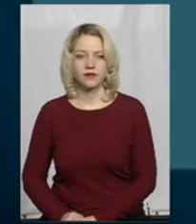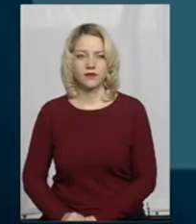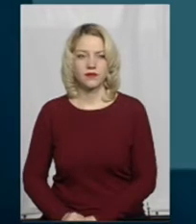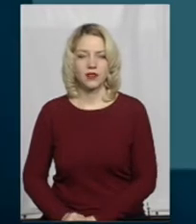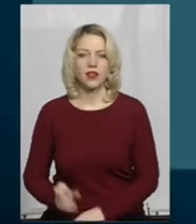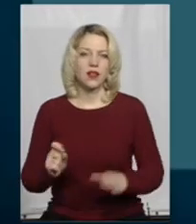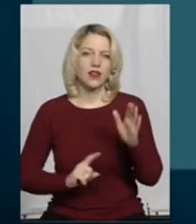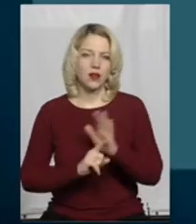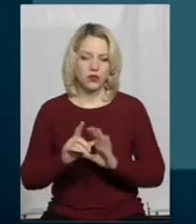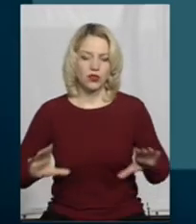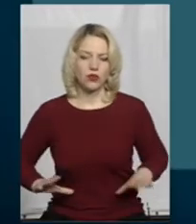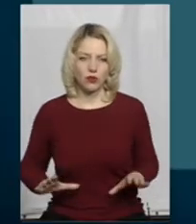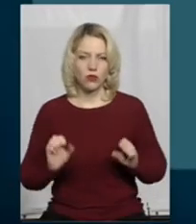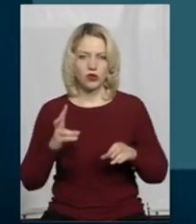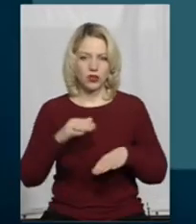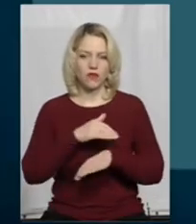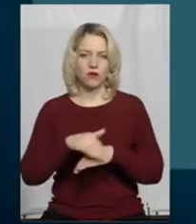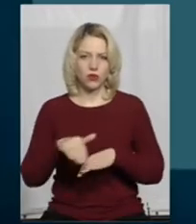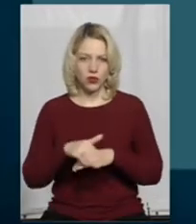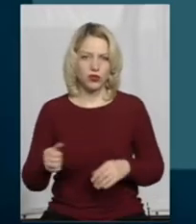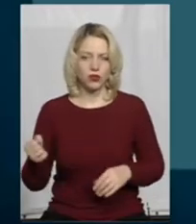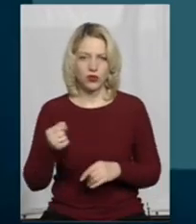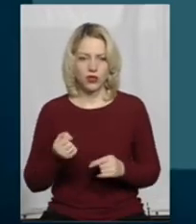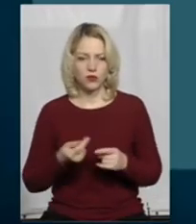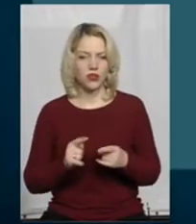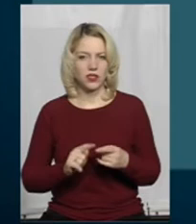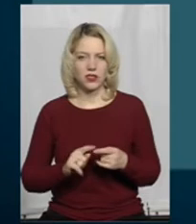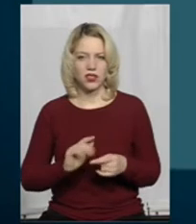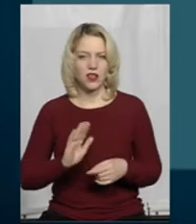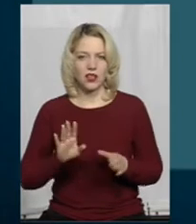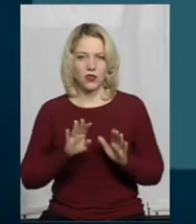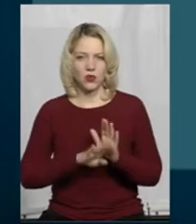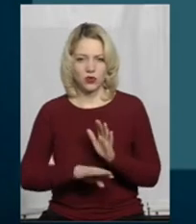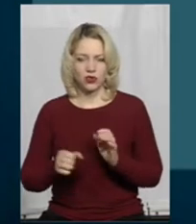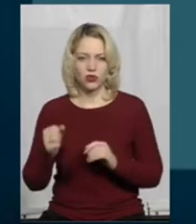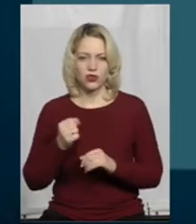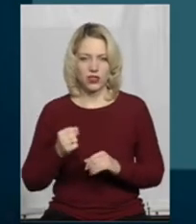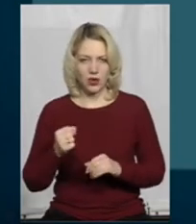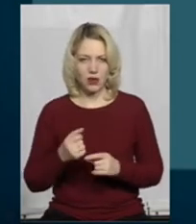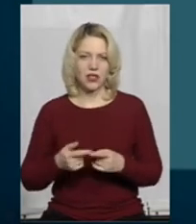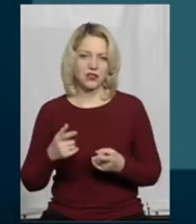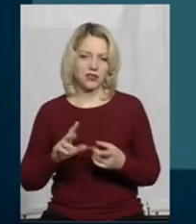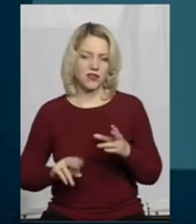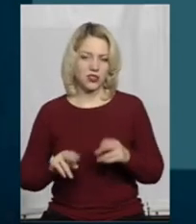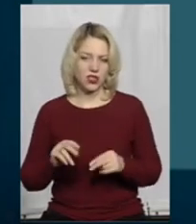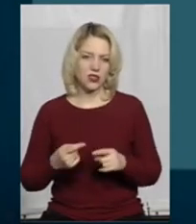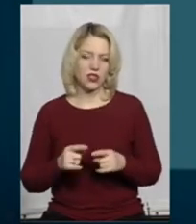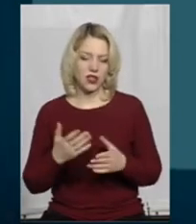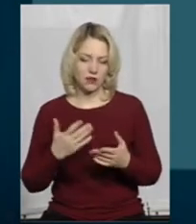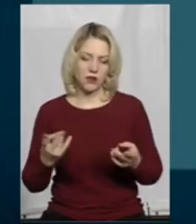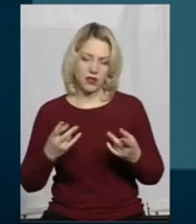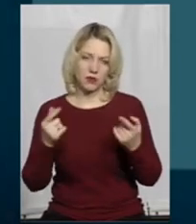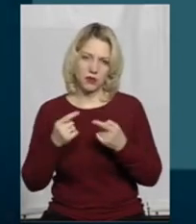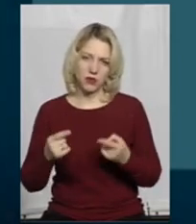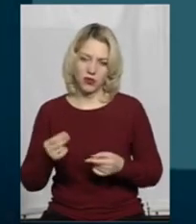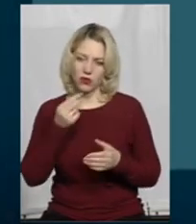До початку коні можуть і на вулиці утримуватися. Це якби не саме гірше утримання. Все-таки їм повинні бути відповідні корма. Має